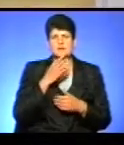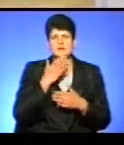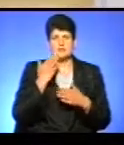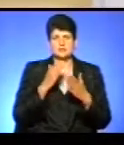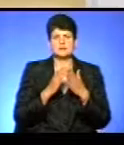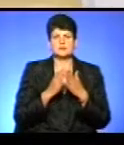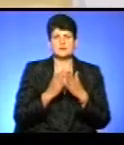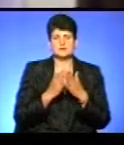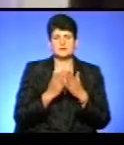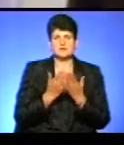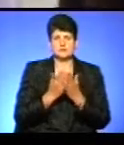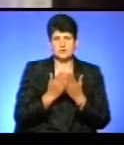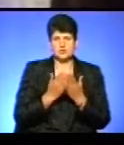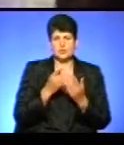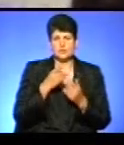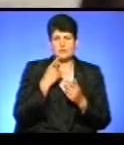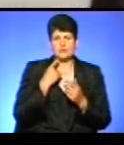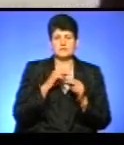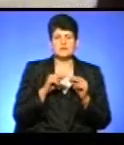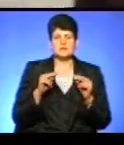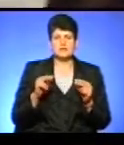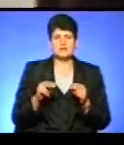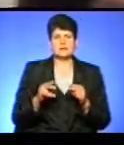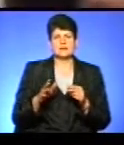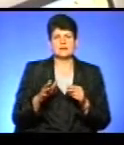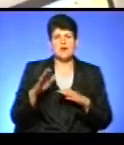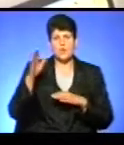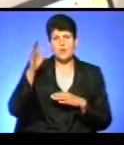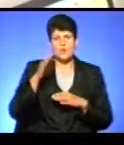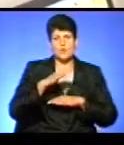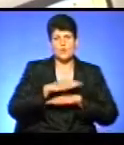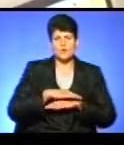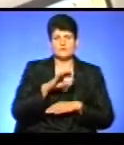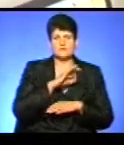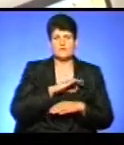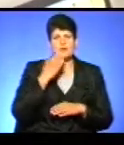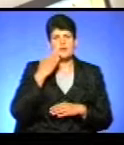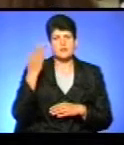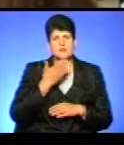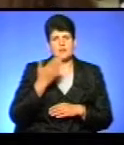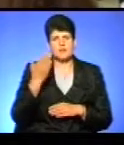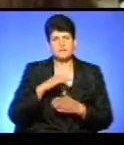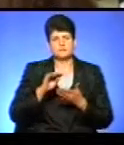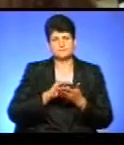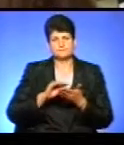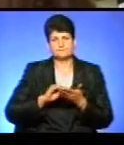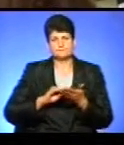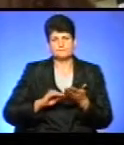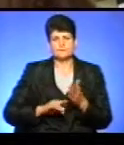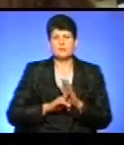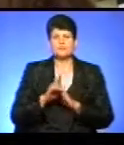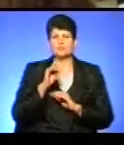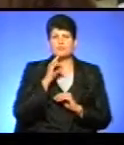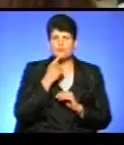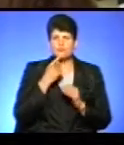інформатики, розказує учителька цього предмета Надія Величенко, на уроках застосовують лекційно-конспектний спосіб навчання. На початку важко, тому що